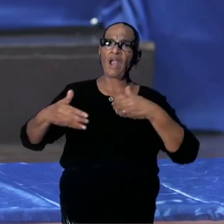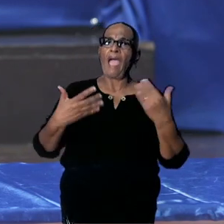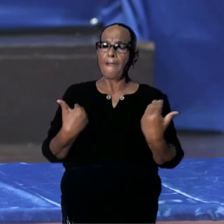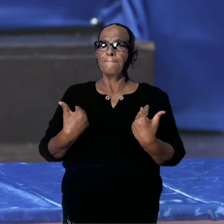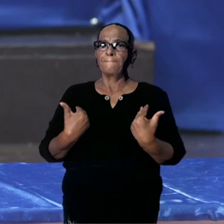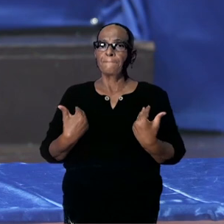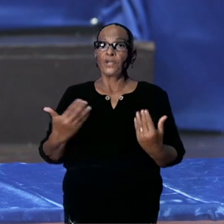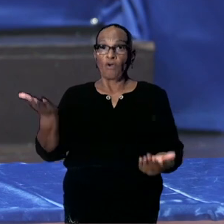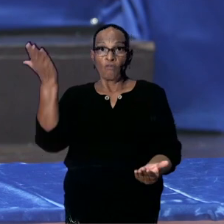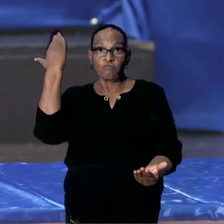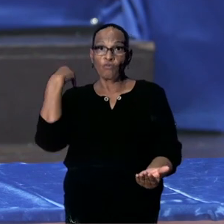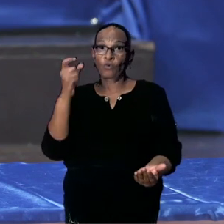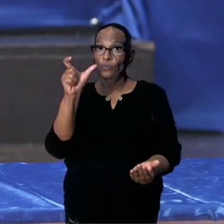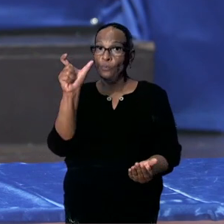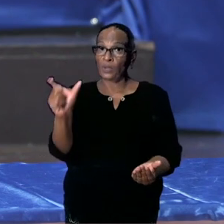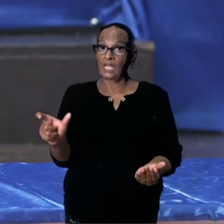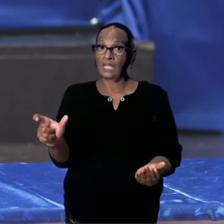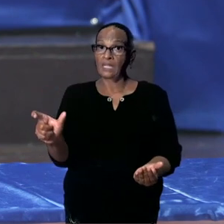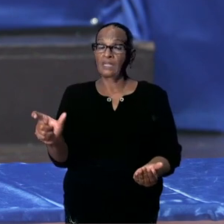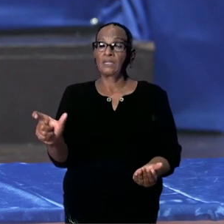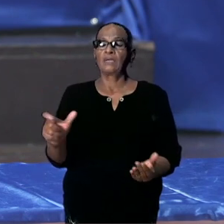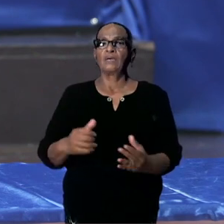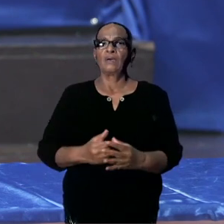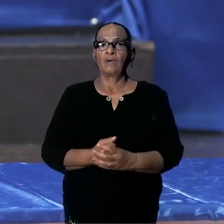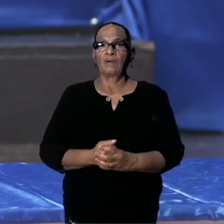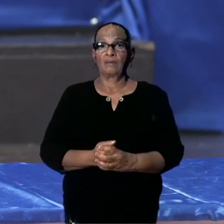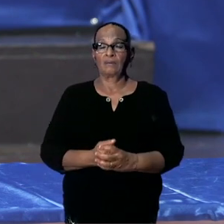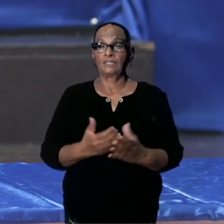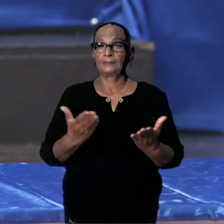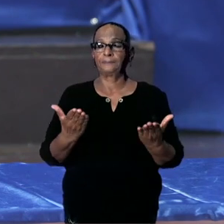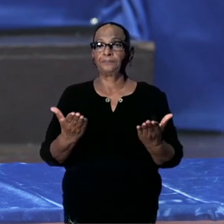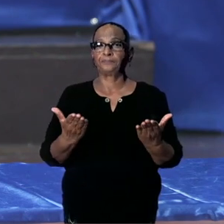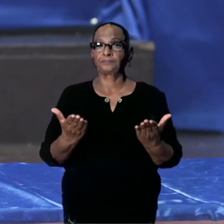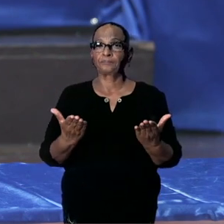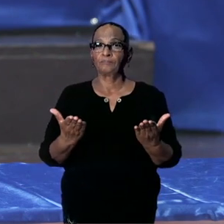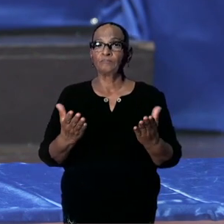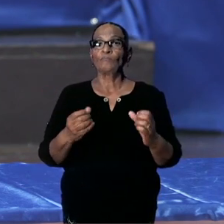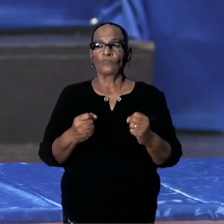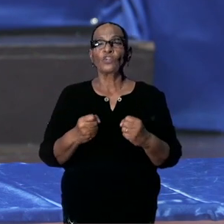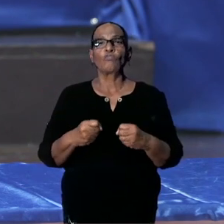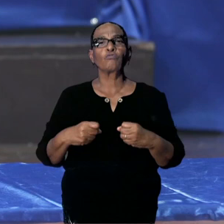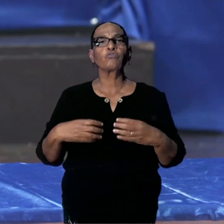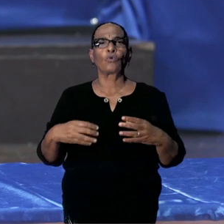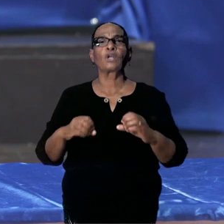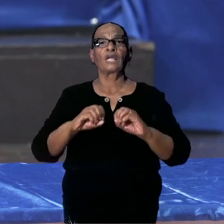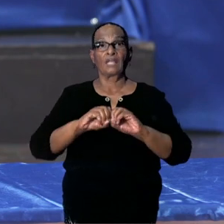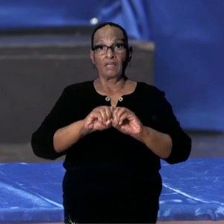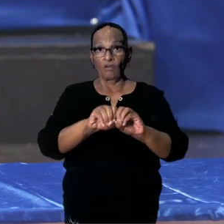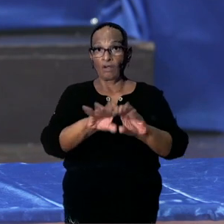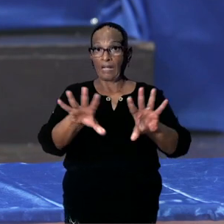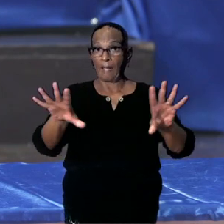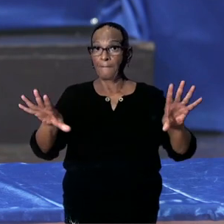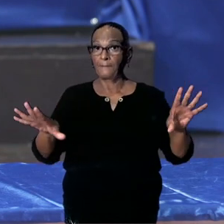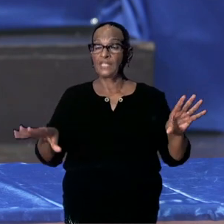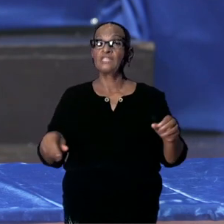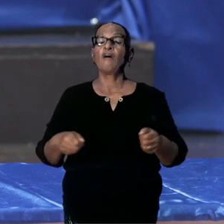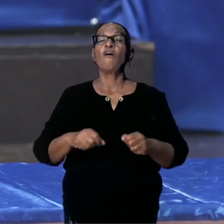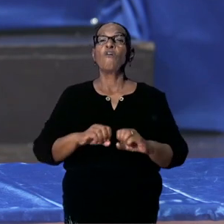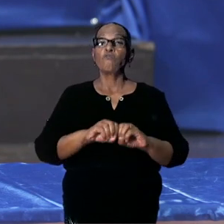vorige week gestart met een call voor een proposal voor een grootschefse nationale COVID-19